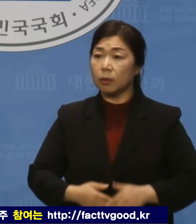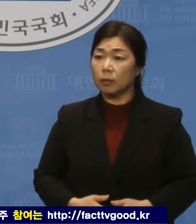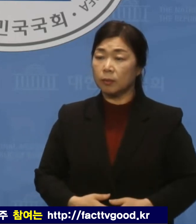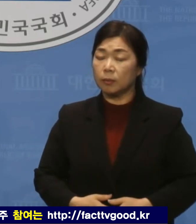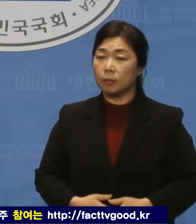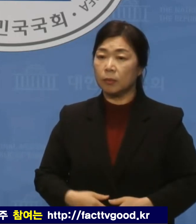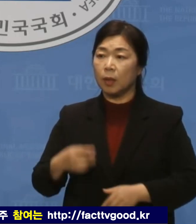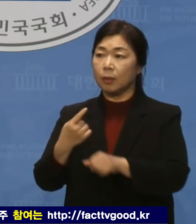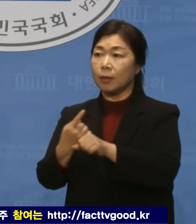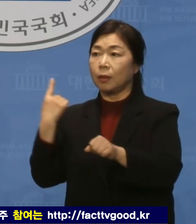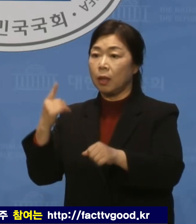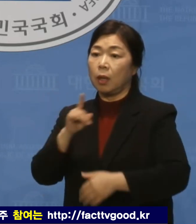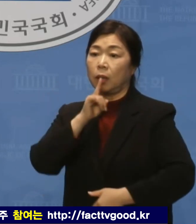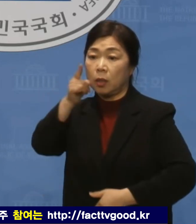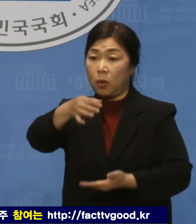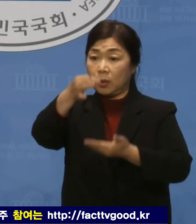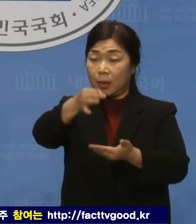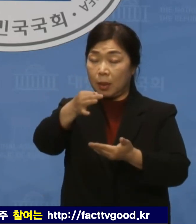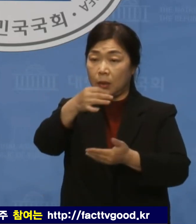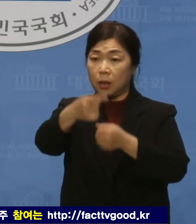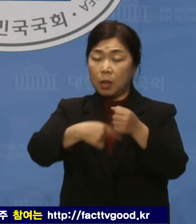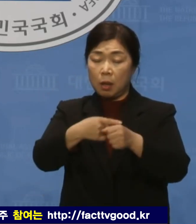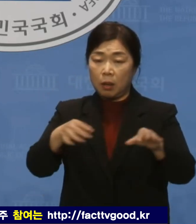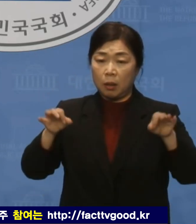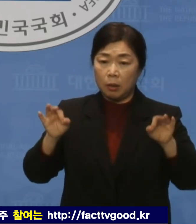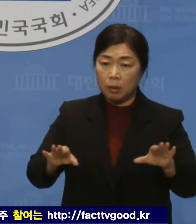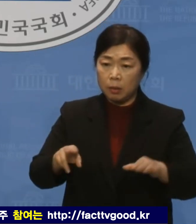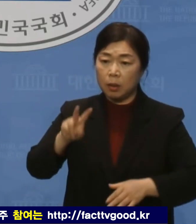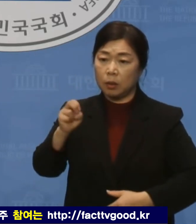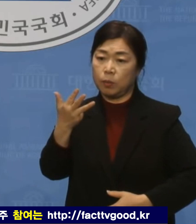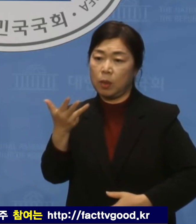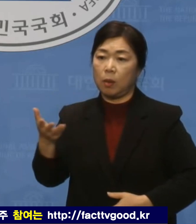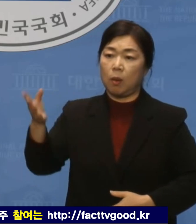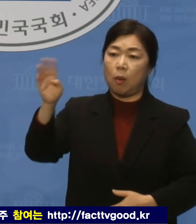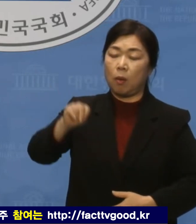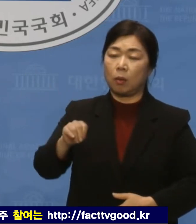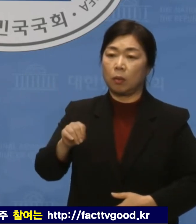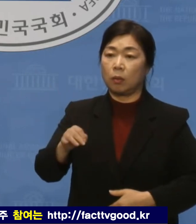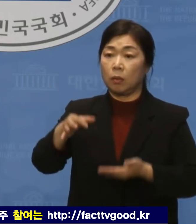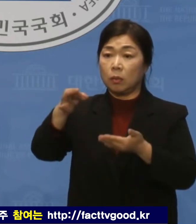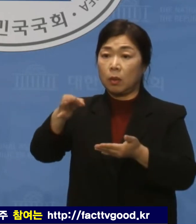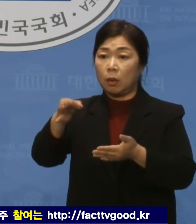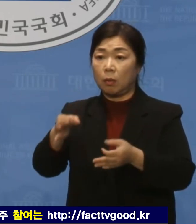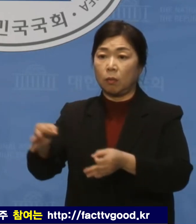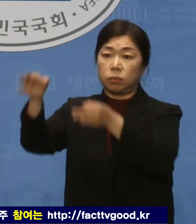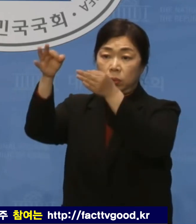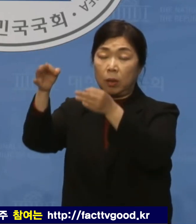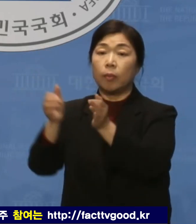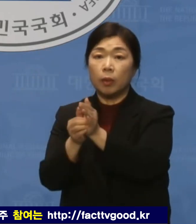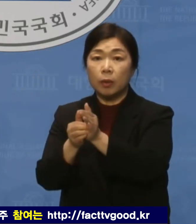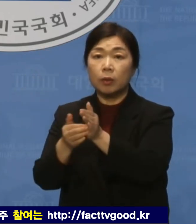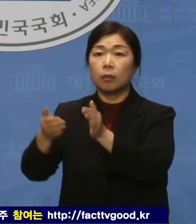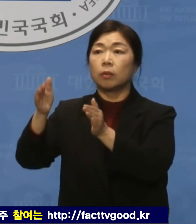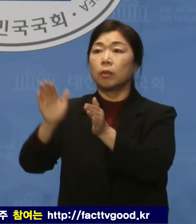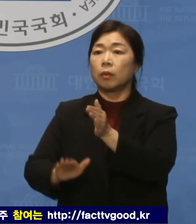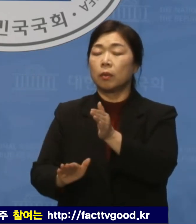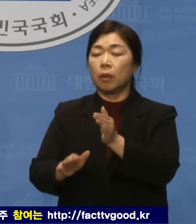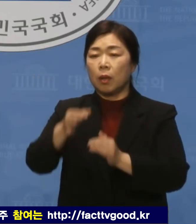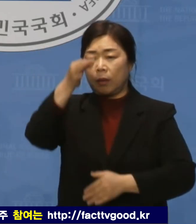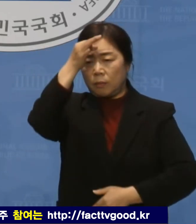작년에 신고한 재산이 1년도 안 되어 28억 원이나 증가했습니다. 그런데도